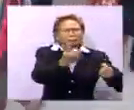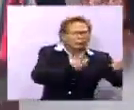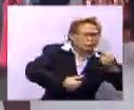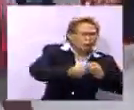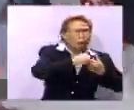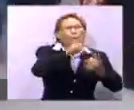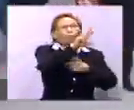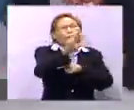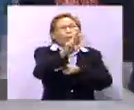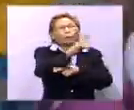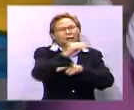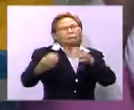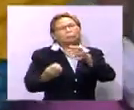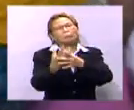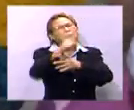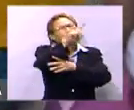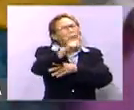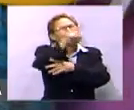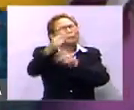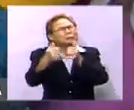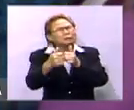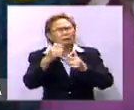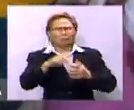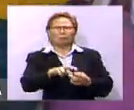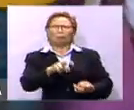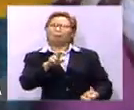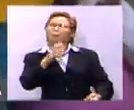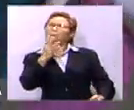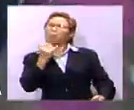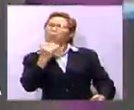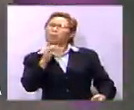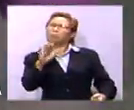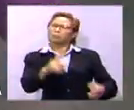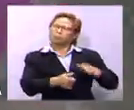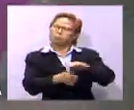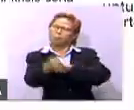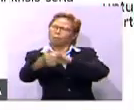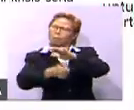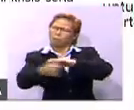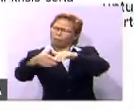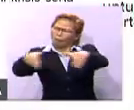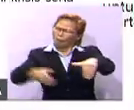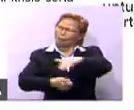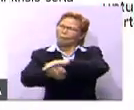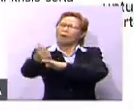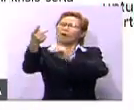etnik Rohinia malah menimbulkan persoalan dengan penuh kehairanan mengapa mereka lari menyeberang sempadan ke Bangladesh.